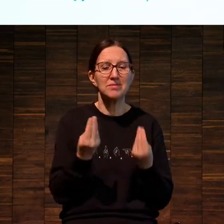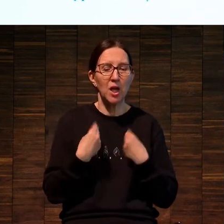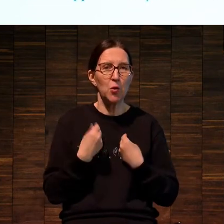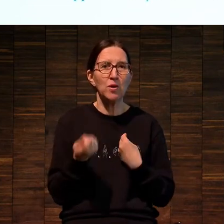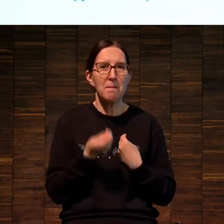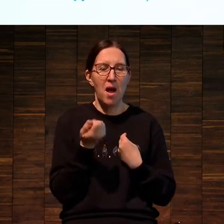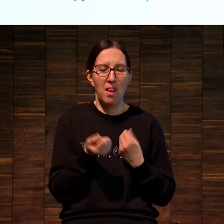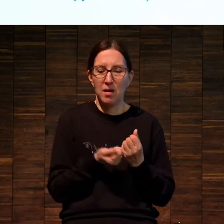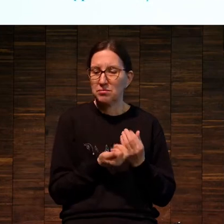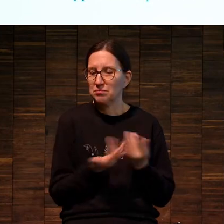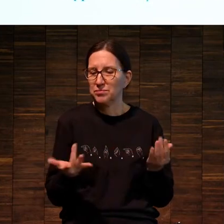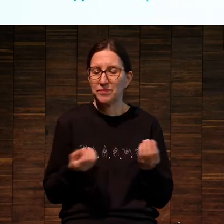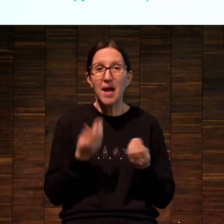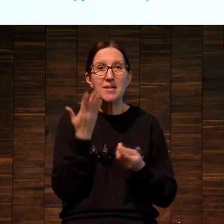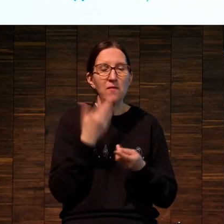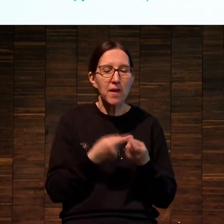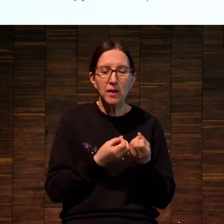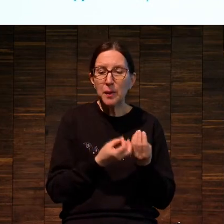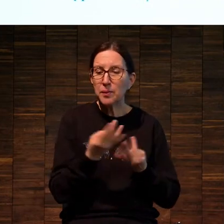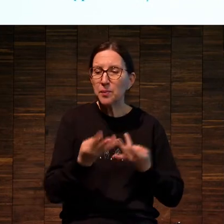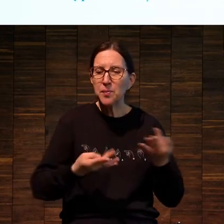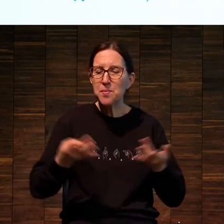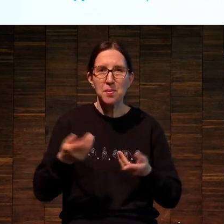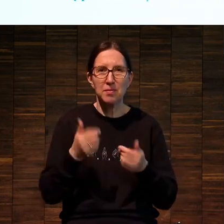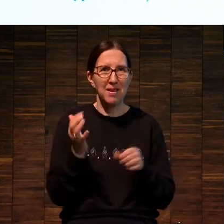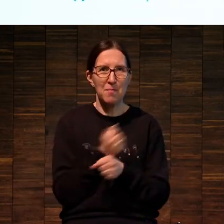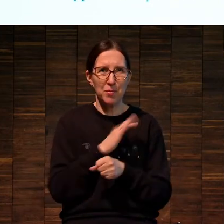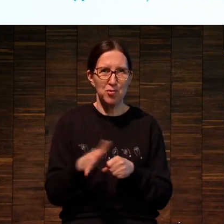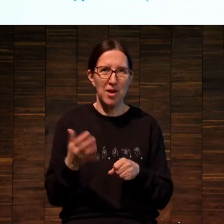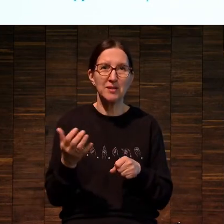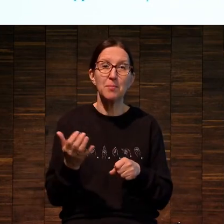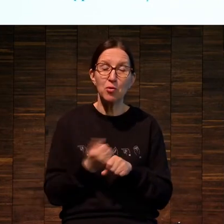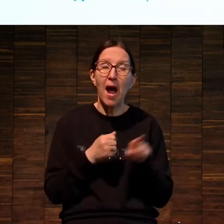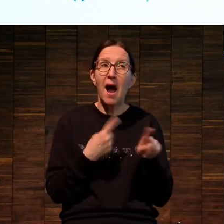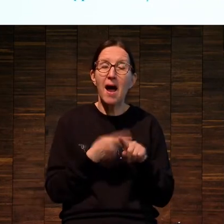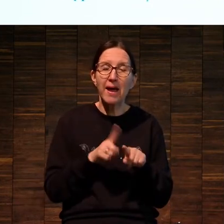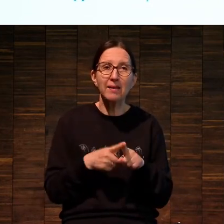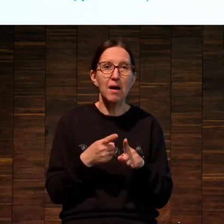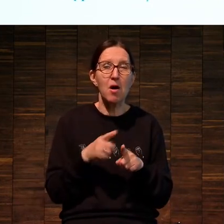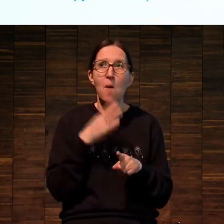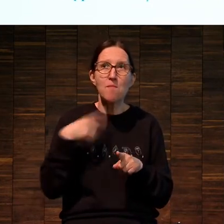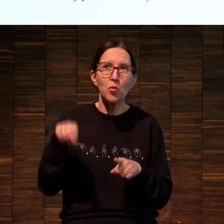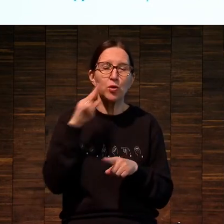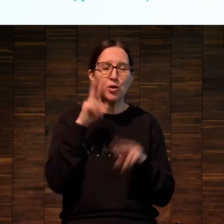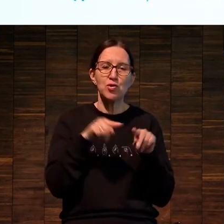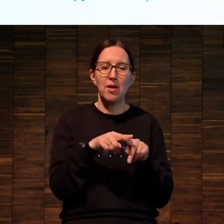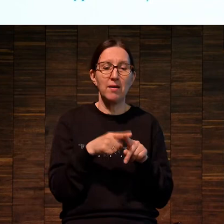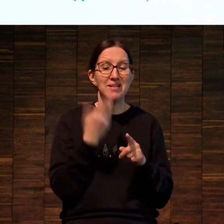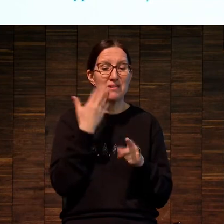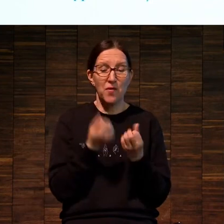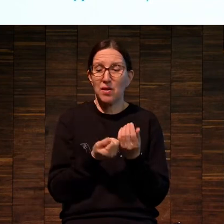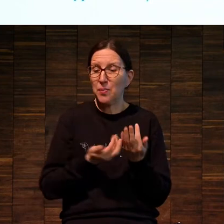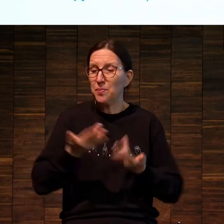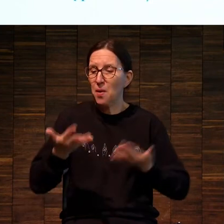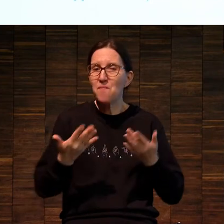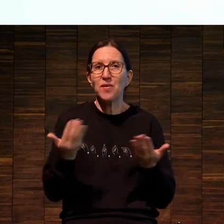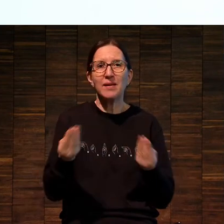является залогом изобразительности, дополнительных возможностей